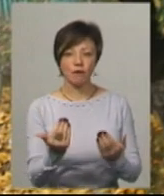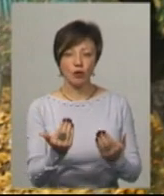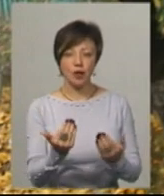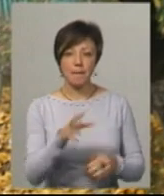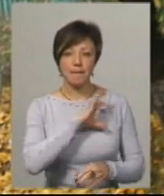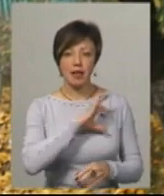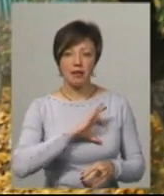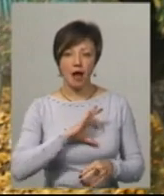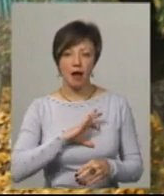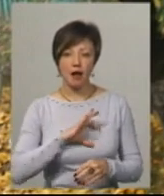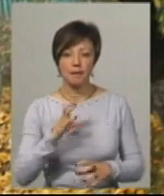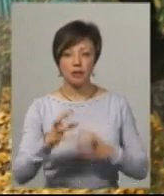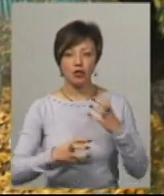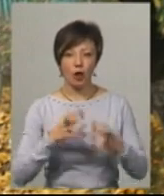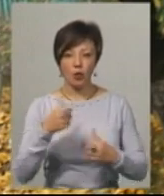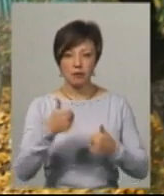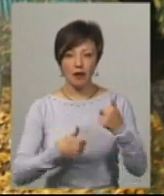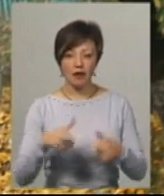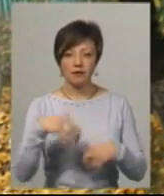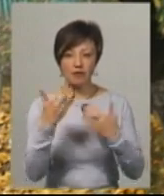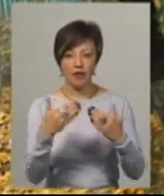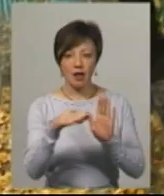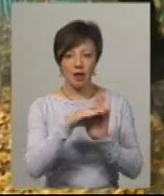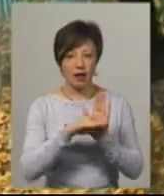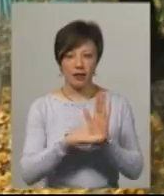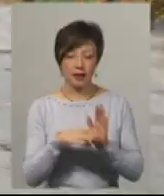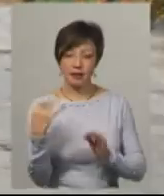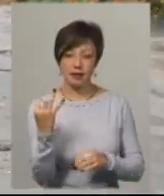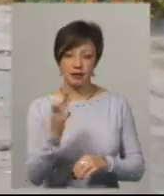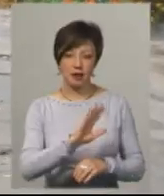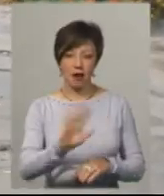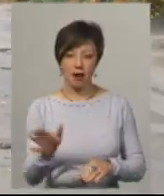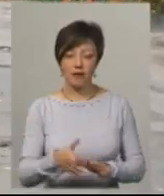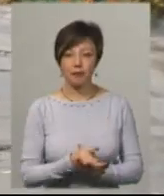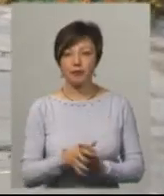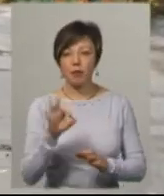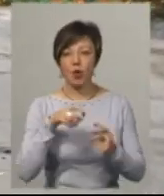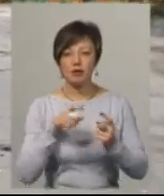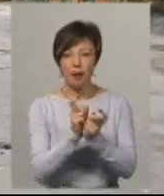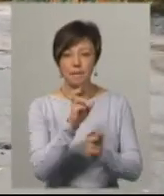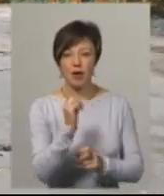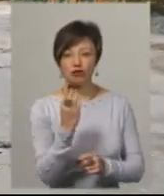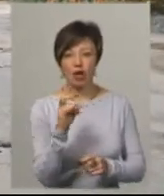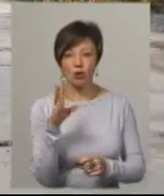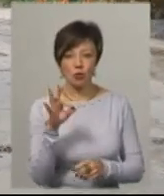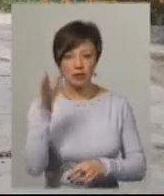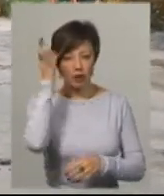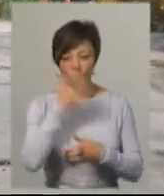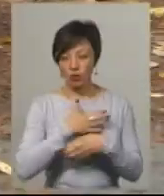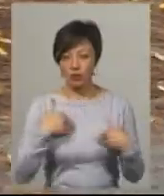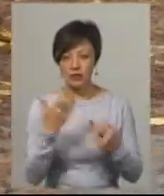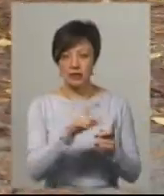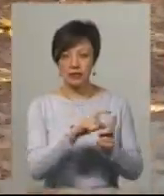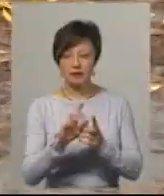медалі десь на міжгородних стартах і взагалі твій рейтинг не цікавий. Про інцидент з Башенком Ганна згадувати не хоче. З її слів